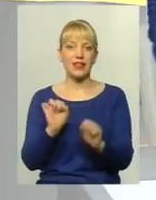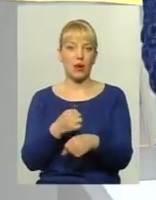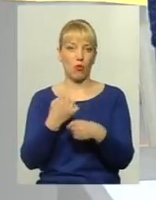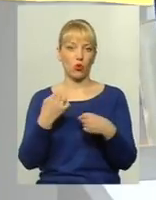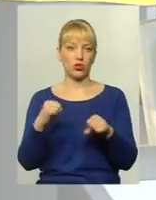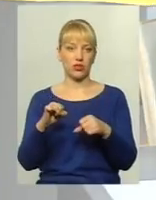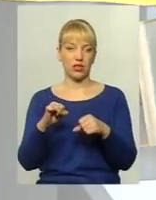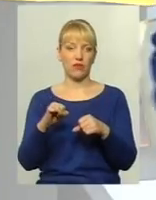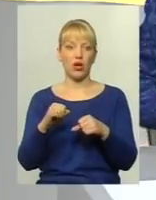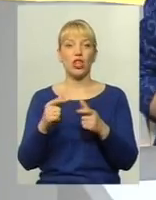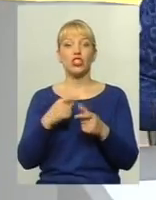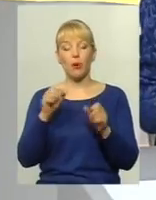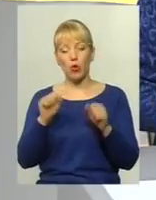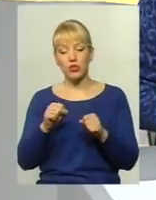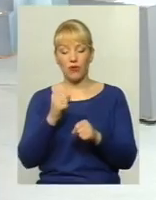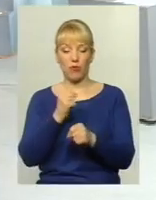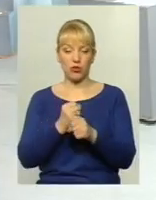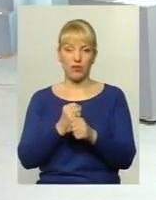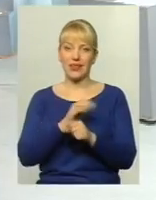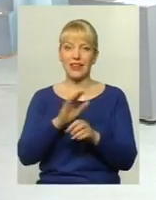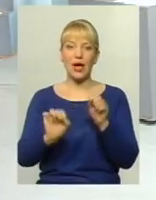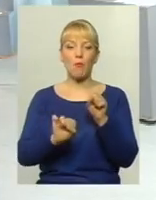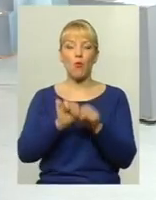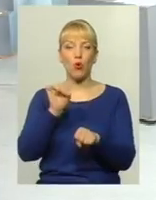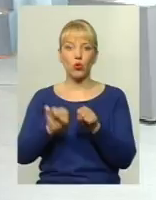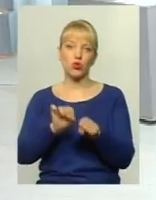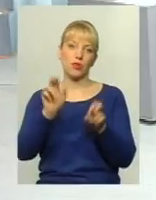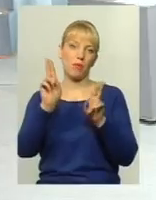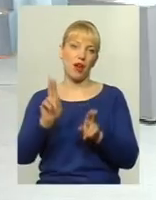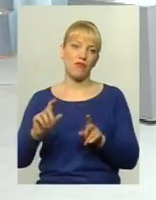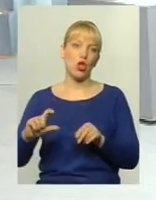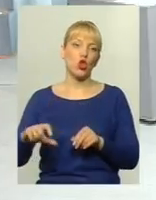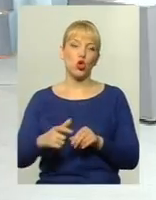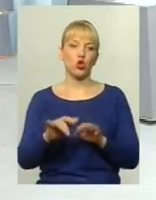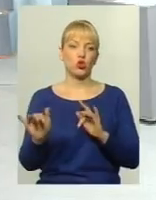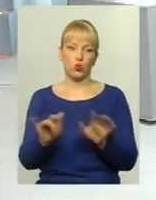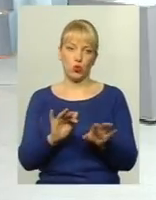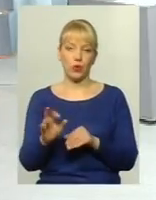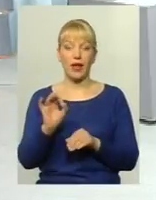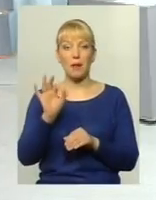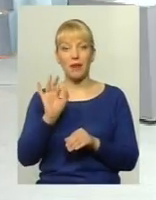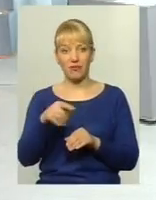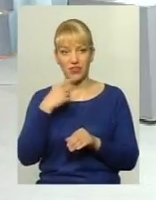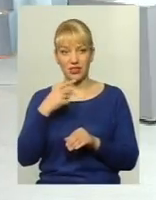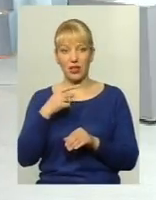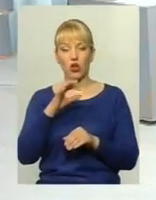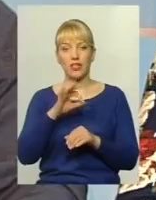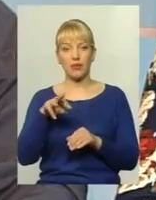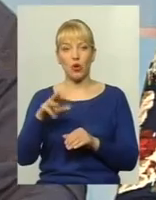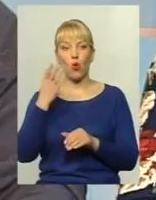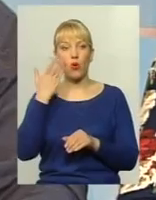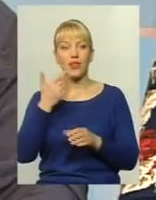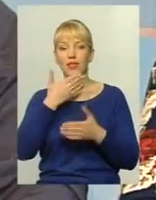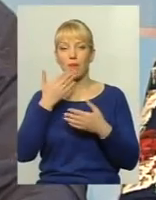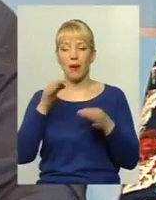працювати, не порушуючи правила дорожнього руху, і дотримуватися свого графіку? Як правильно замітив Олександр Мішин, коли немає